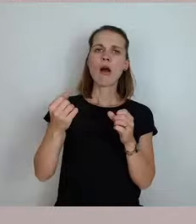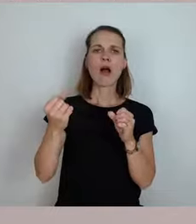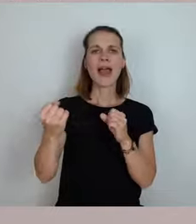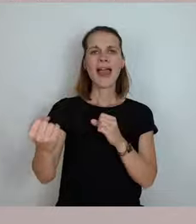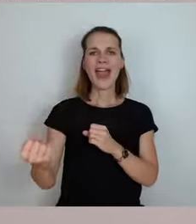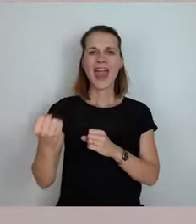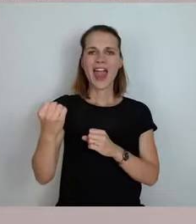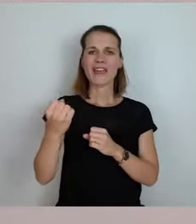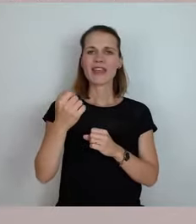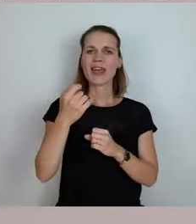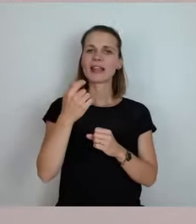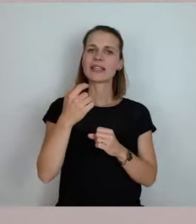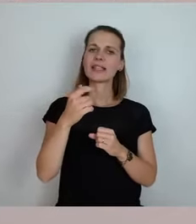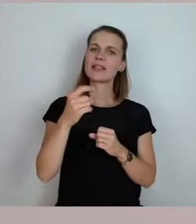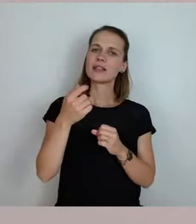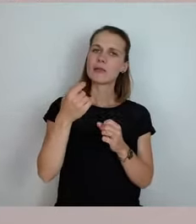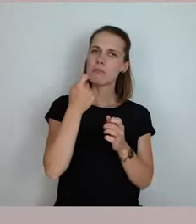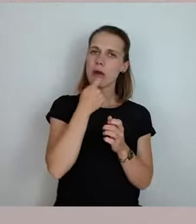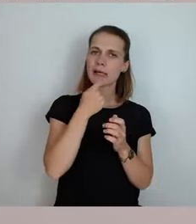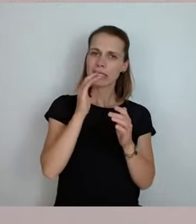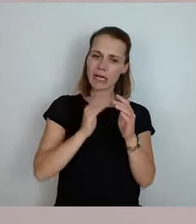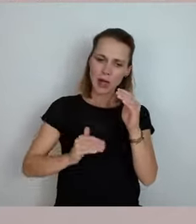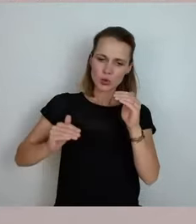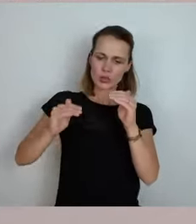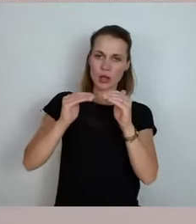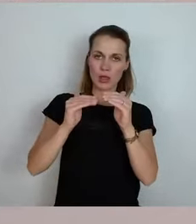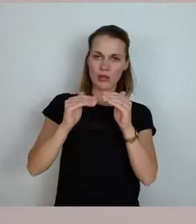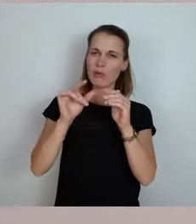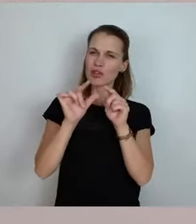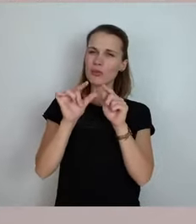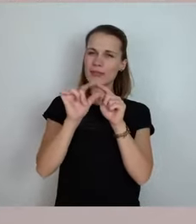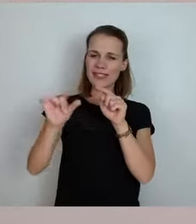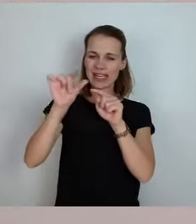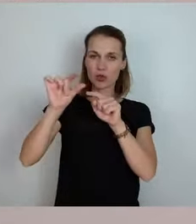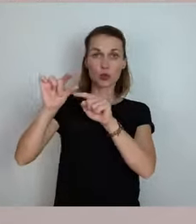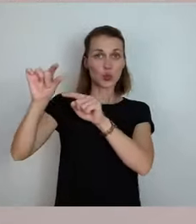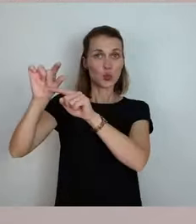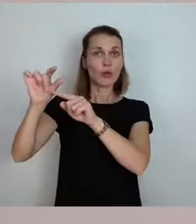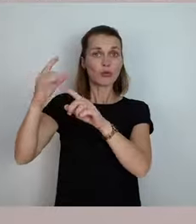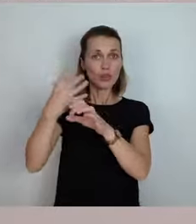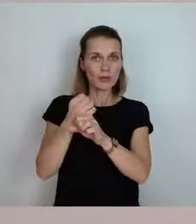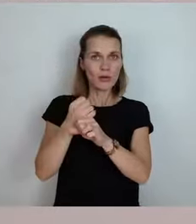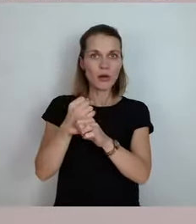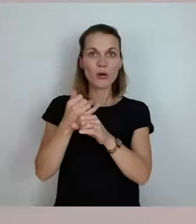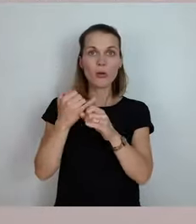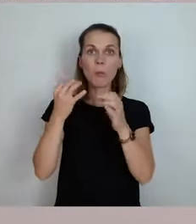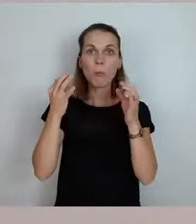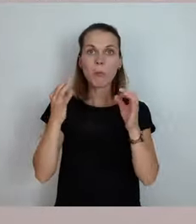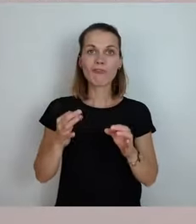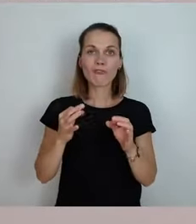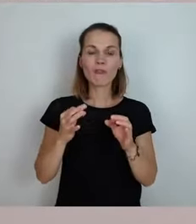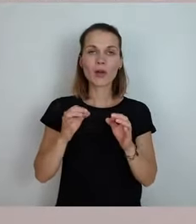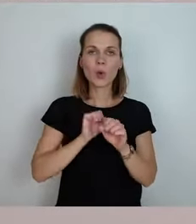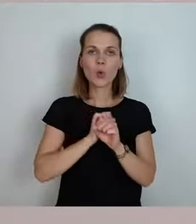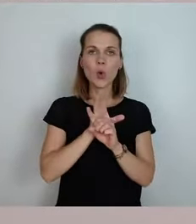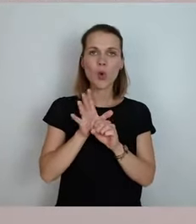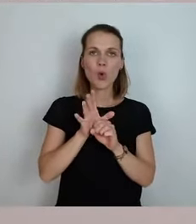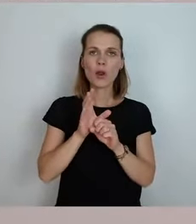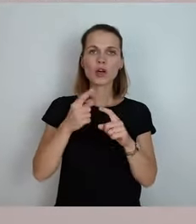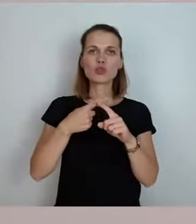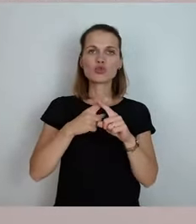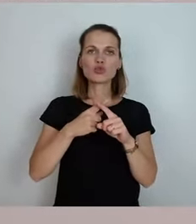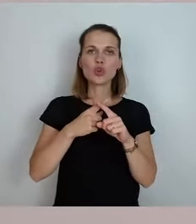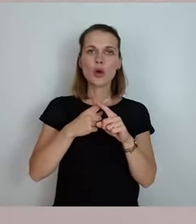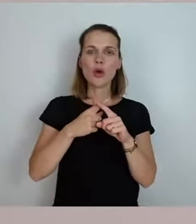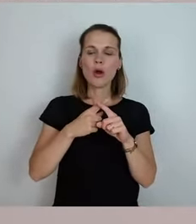obendrauf, mit dem man auch nochmal Dinge gestalten konnte. Dann kam Corona und wir haben einen Steuereinbruch gehabt im